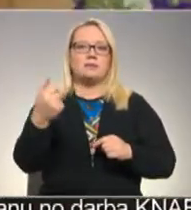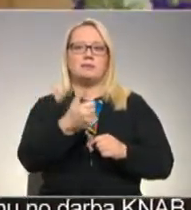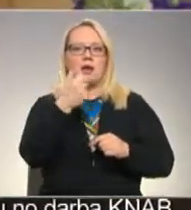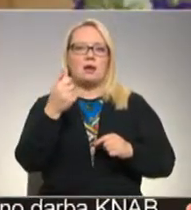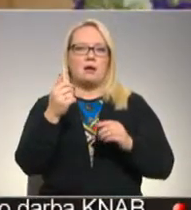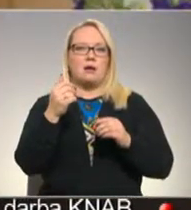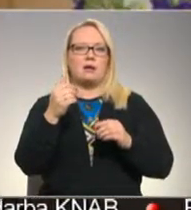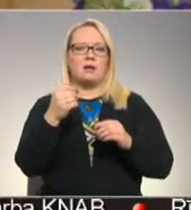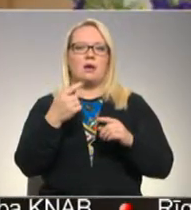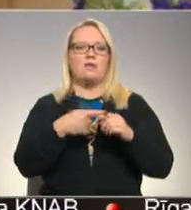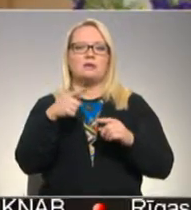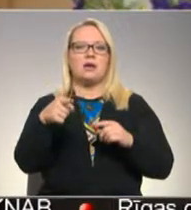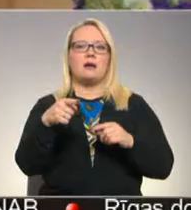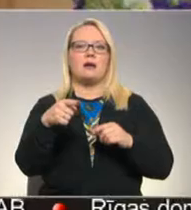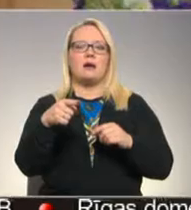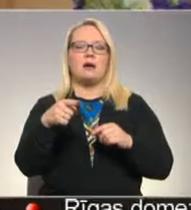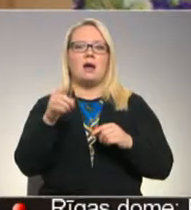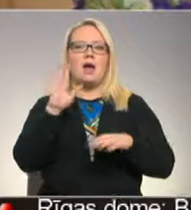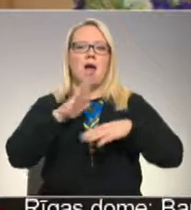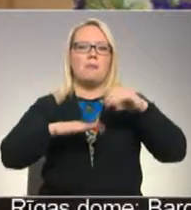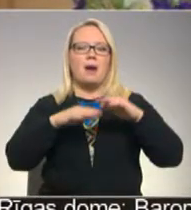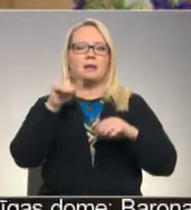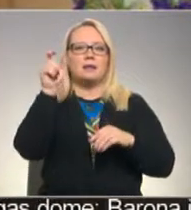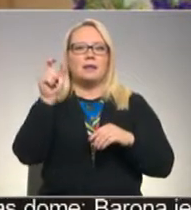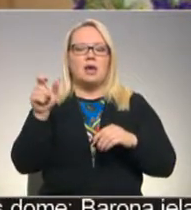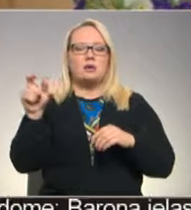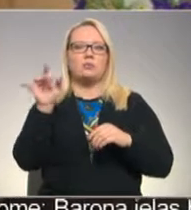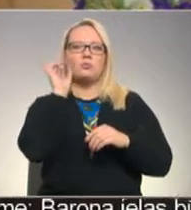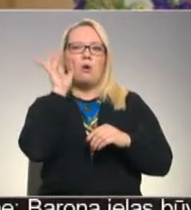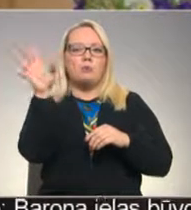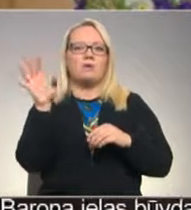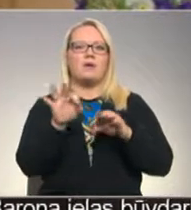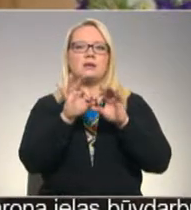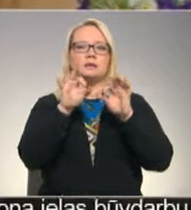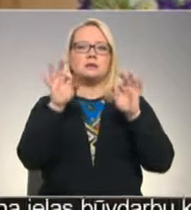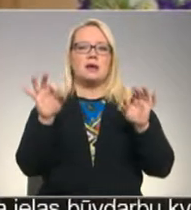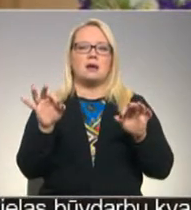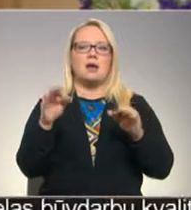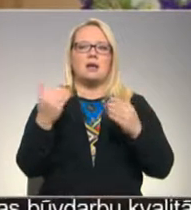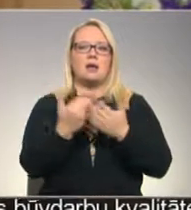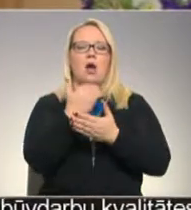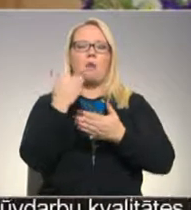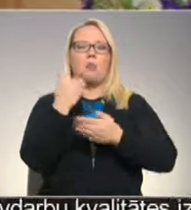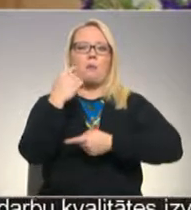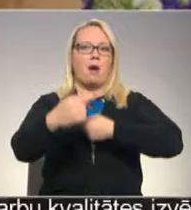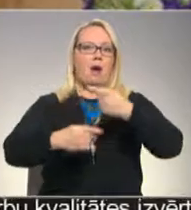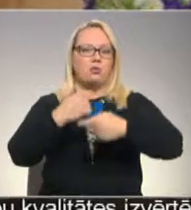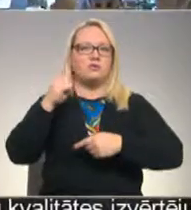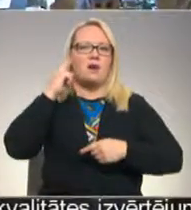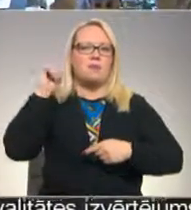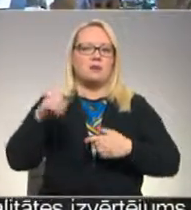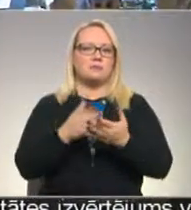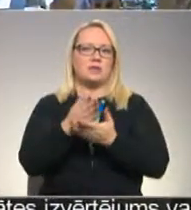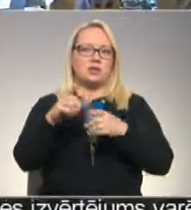grāmatā. Apkotot amatniekus un popularizēt viņus, lai sākumāts ar jauno pavaudzi, lai tās prasmes iet skolās.